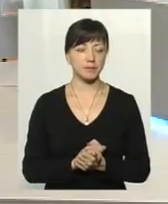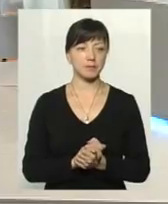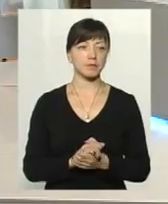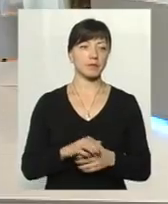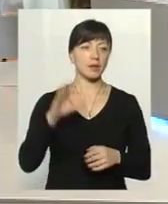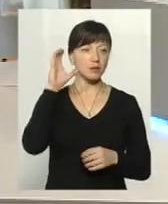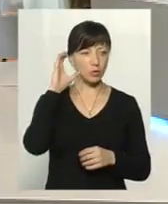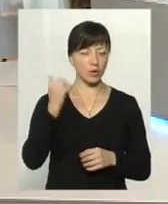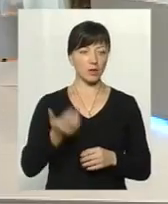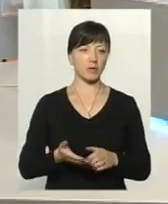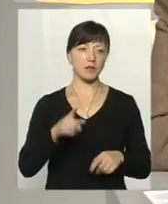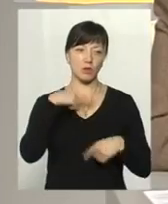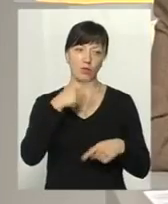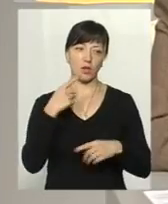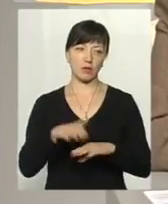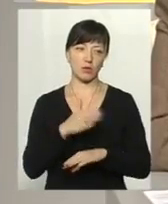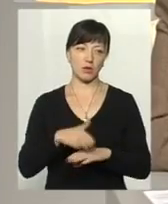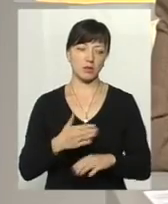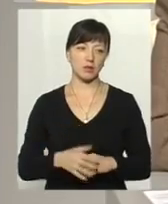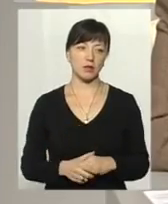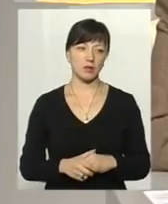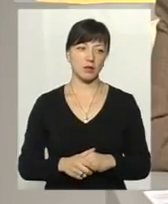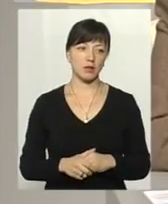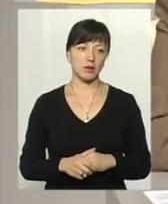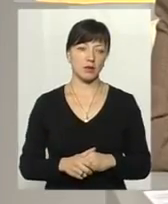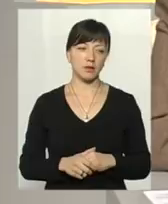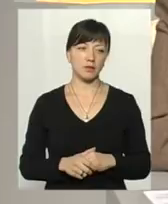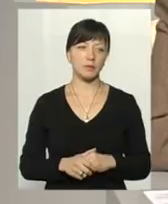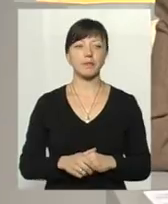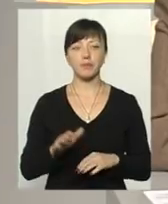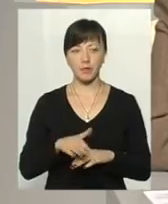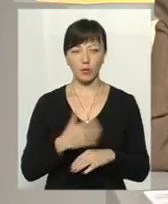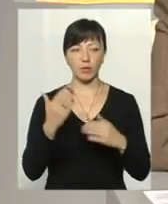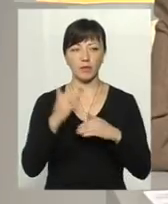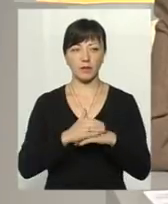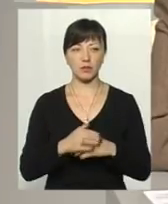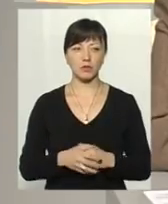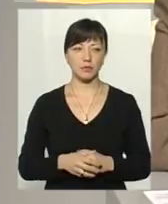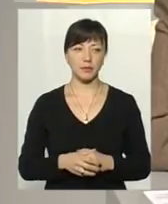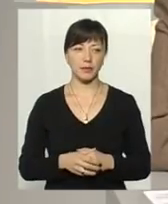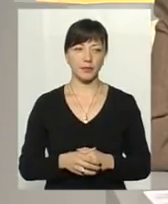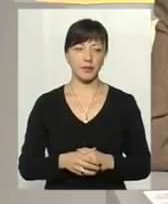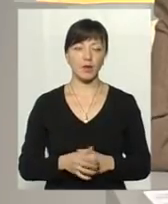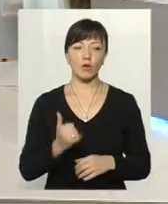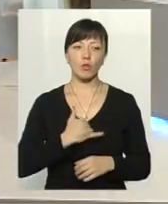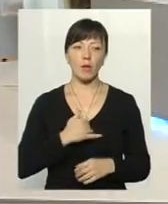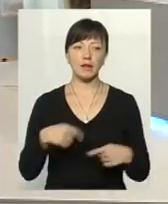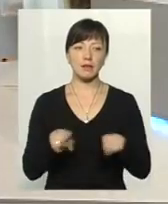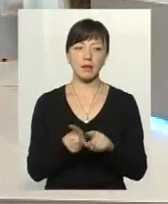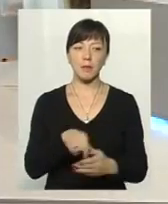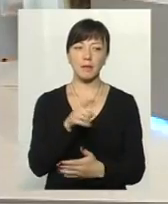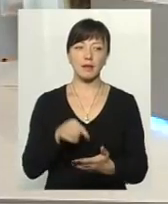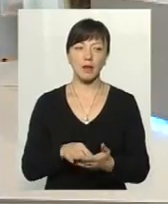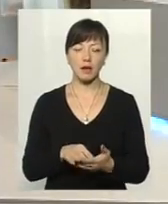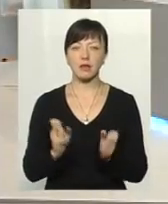глядача. Ми вас слухаємо, говоріть, будь ласка. Добрий вечір. Добрий вечір. У мене таке питання,